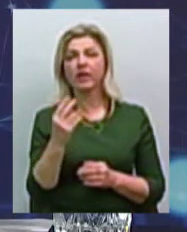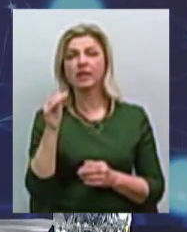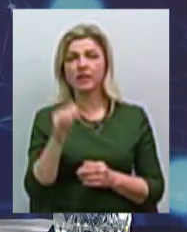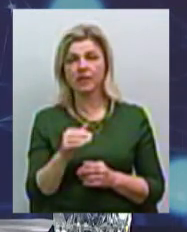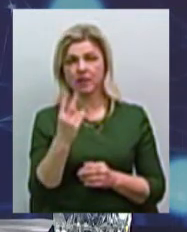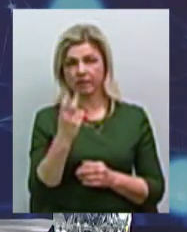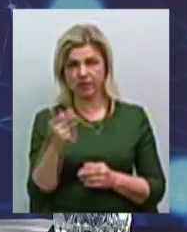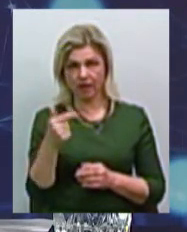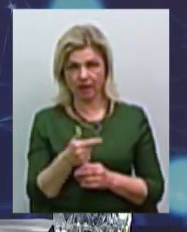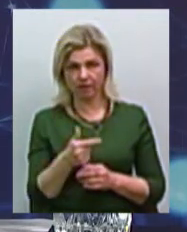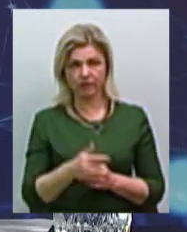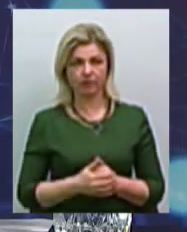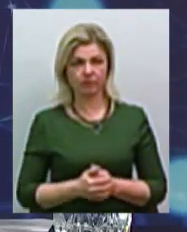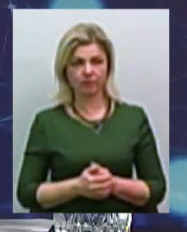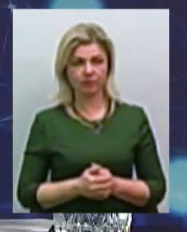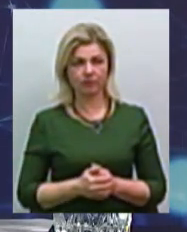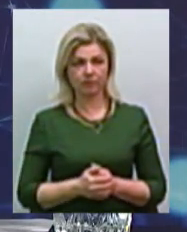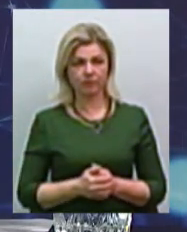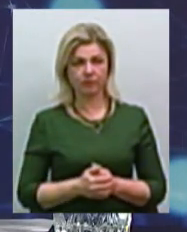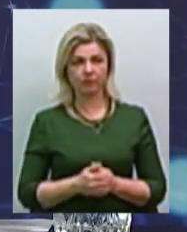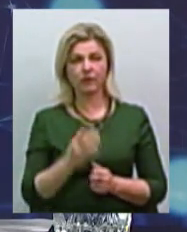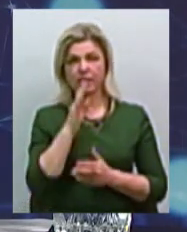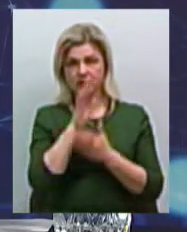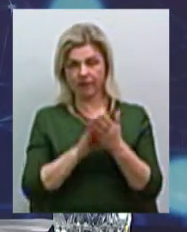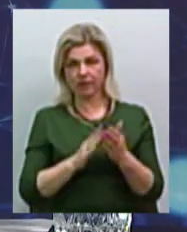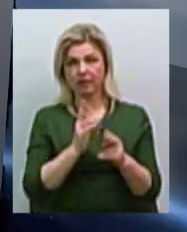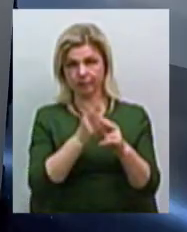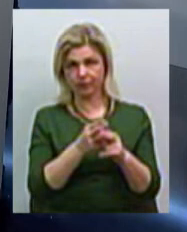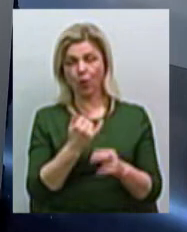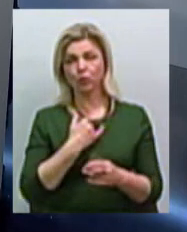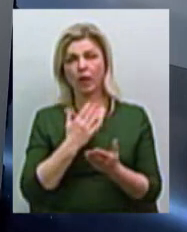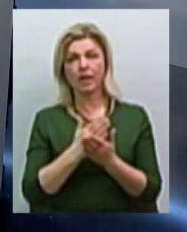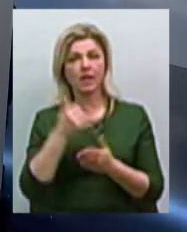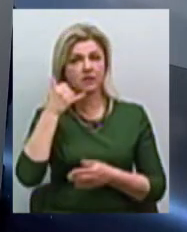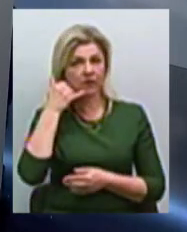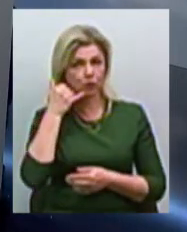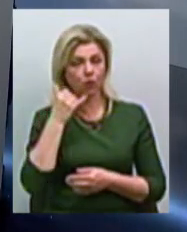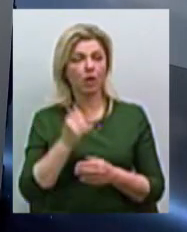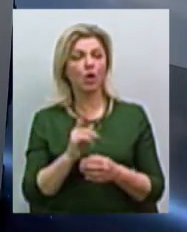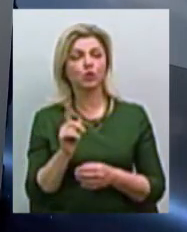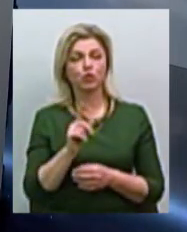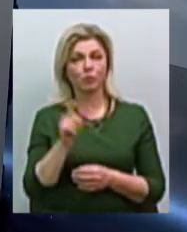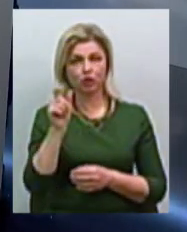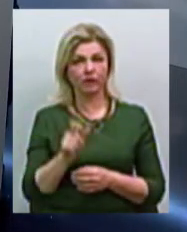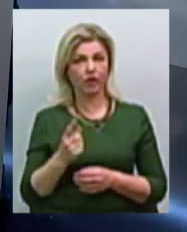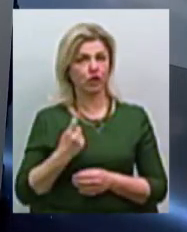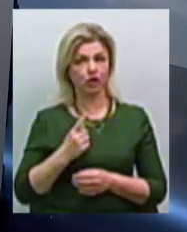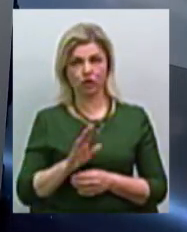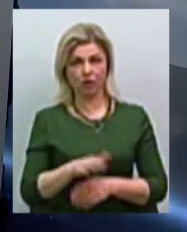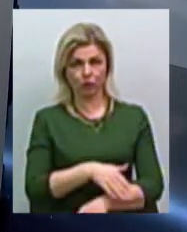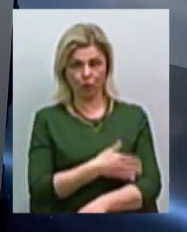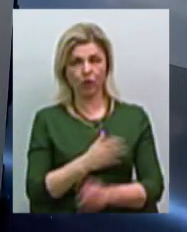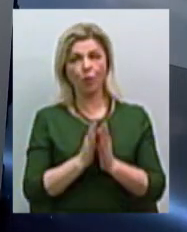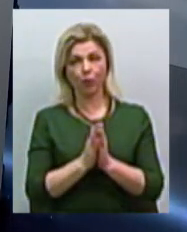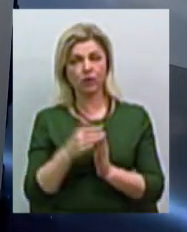гривень. Оксаночка, вибачте, у нас є дзвінок. Давайте послухаємо, будь ласка, щоб глядач не чекав довго. Будь ласка, ви